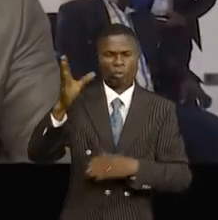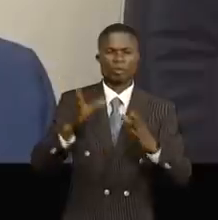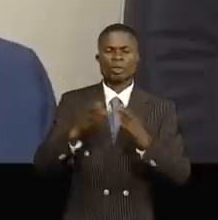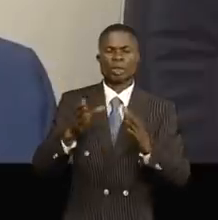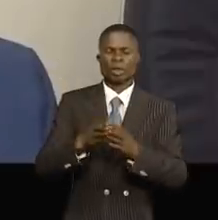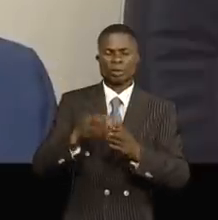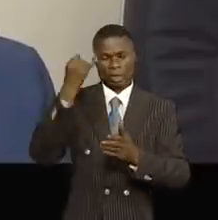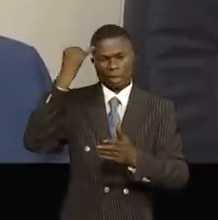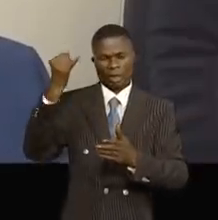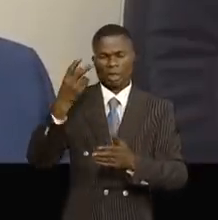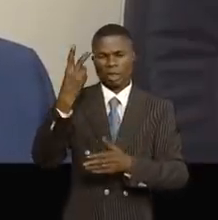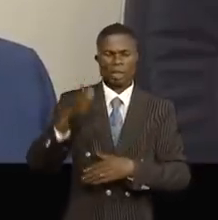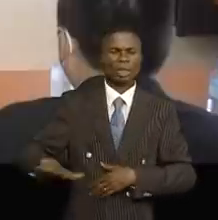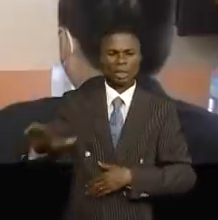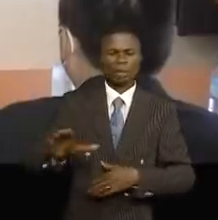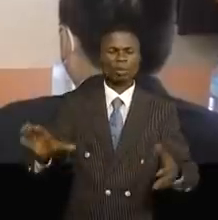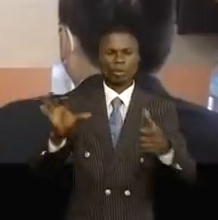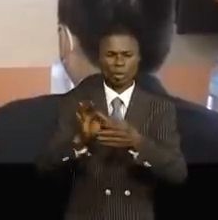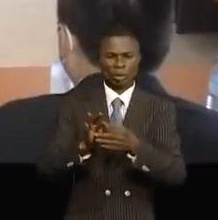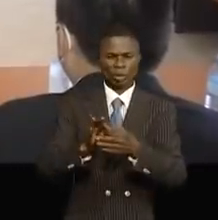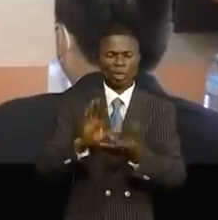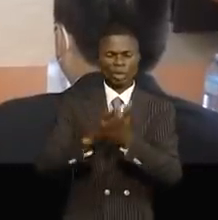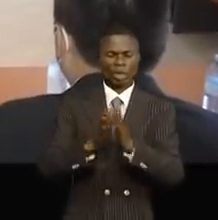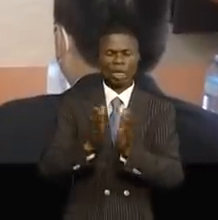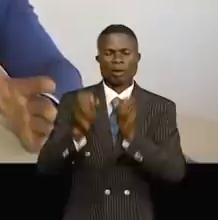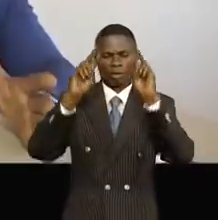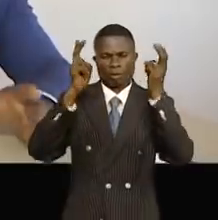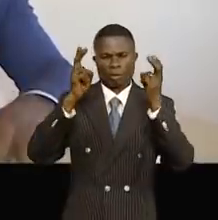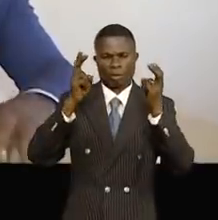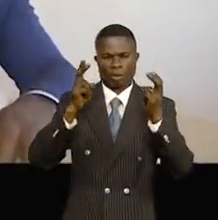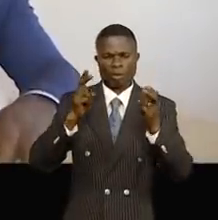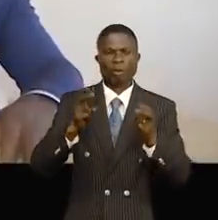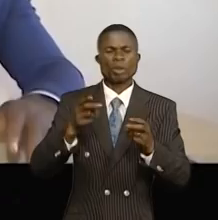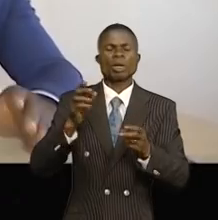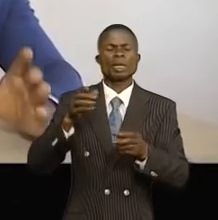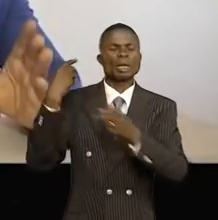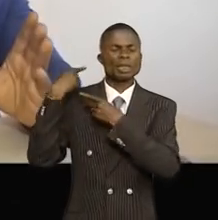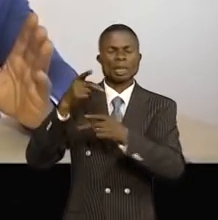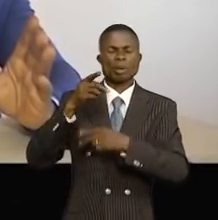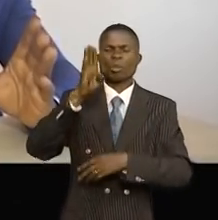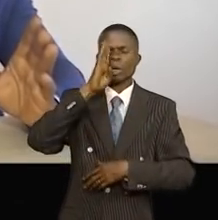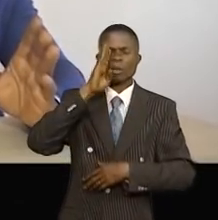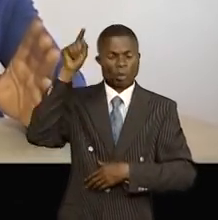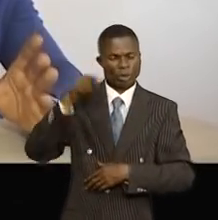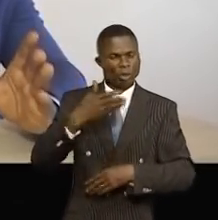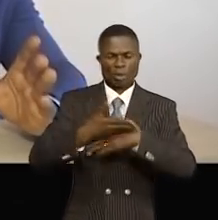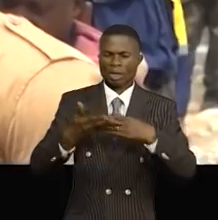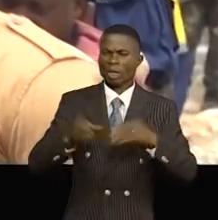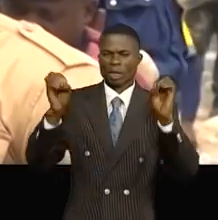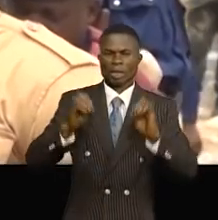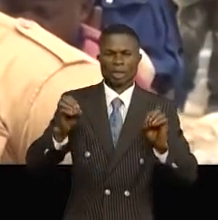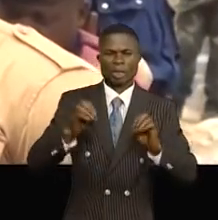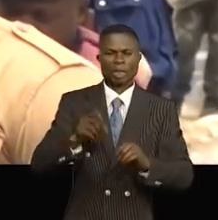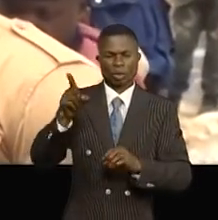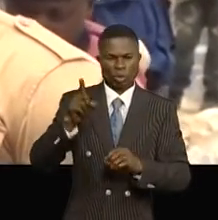comme ambition de doter Isirao de sa première voie moderne depuis le départ du pouvoir colonial. Depuis des ans, Christophe Bessénénonga